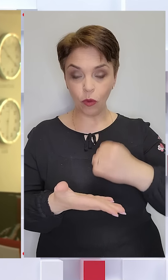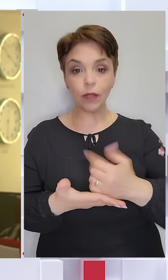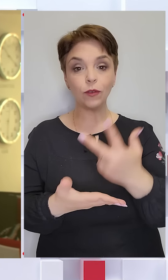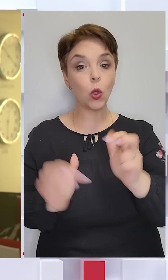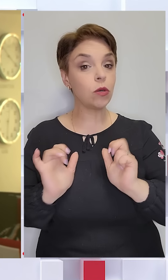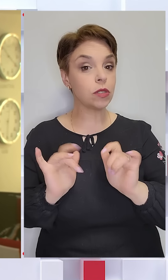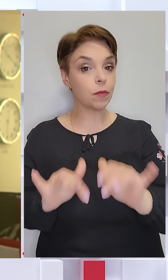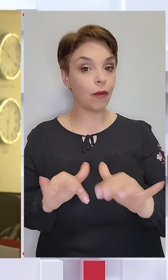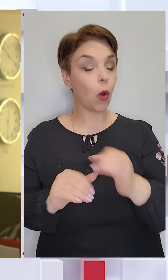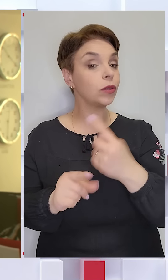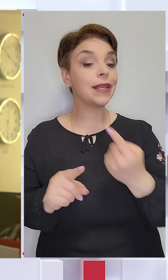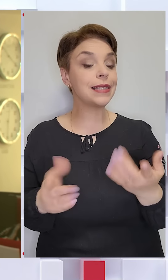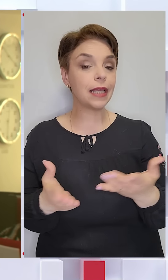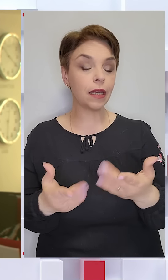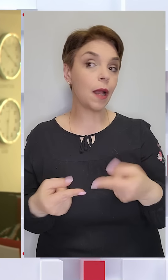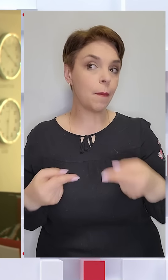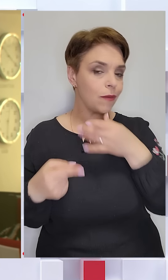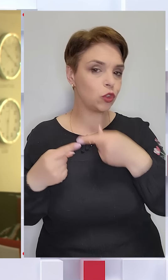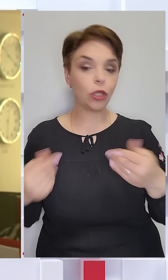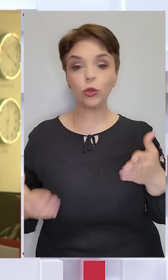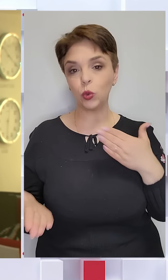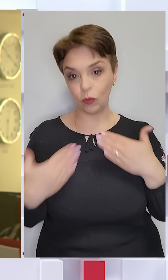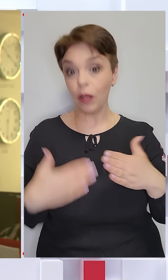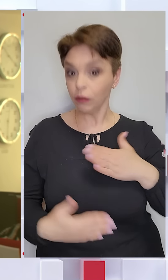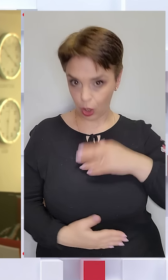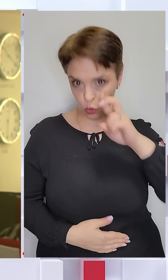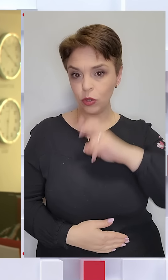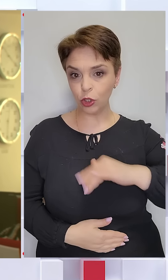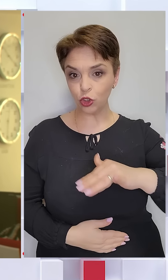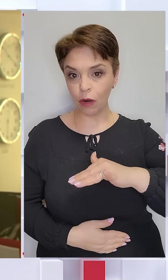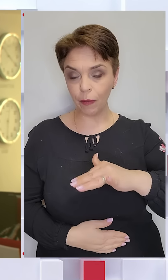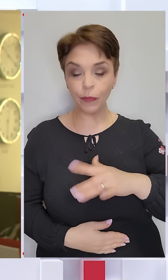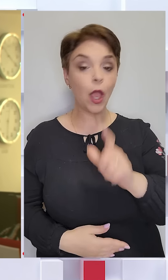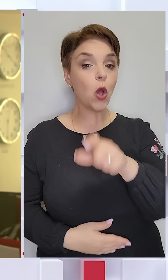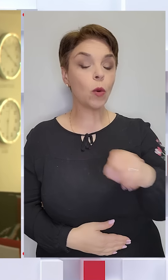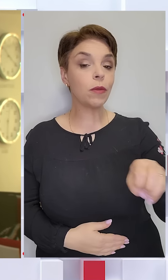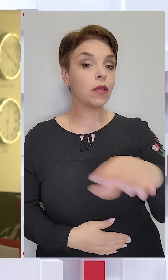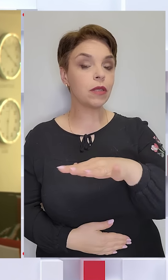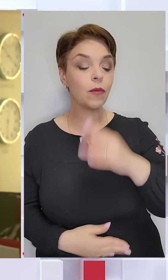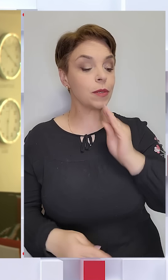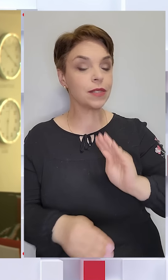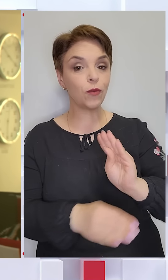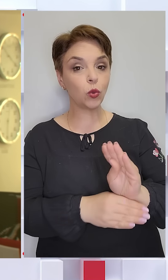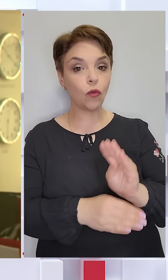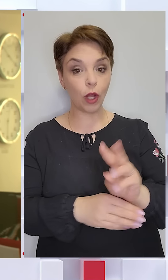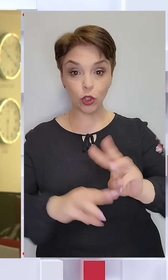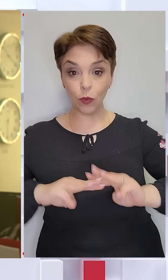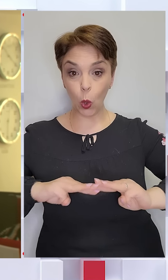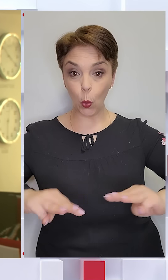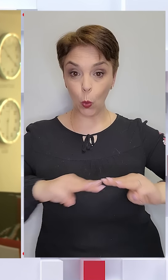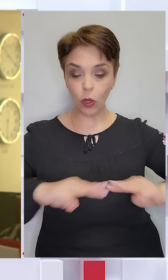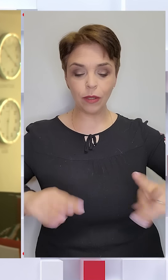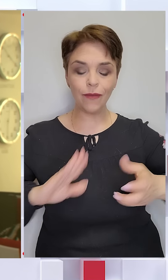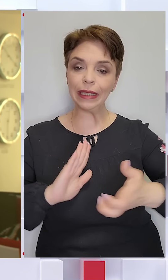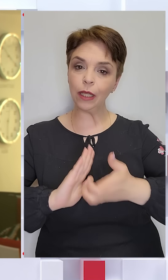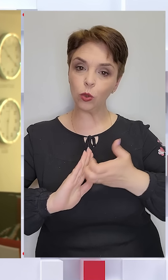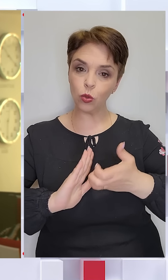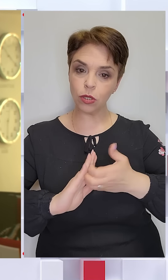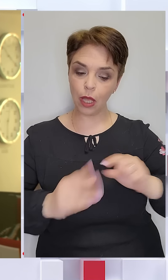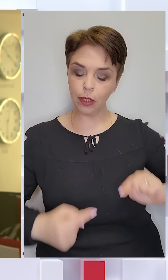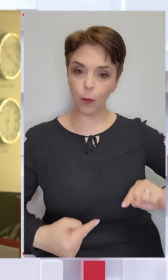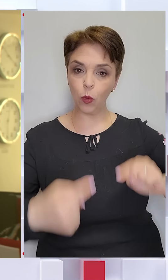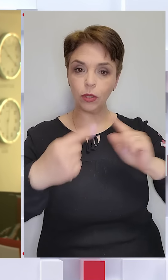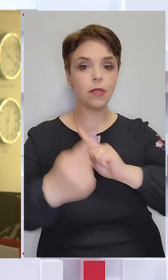трьох справах, одна з яких певний час стосувалася і нашої держави. Громадяни Європи звинувачували уряди в недостатній